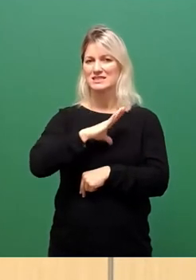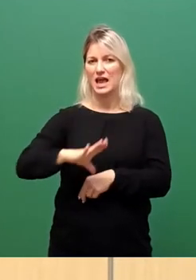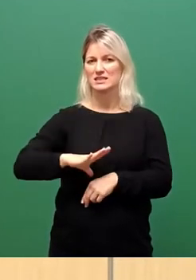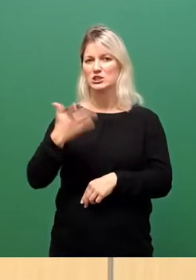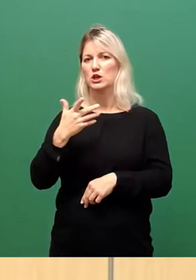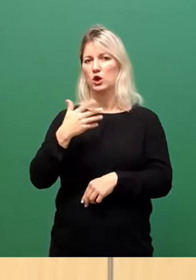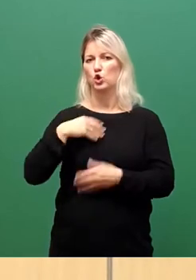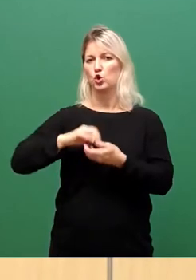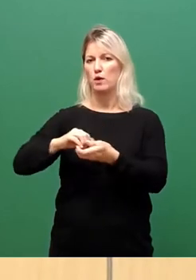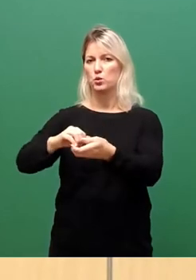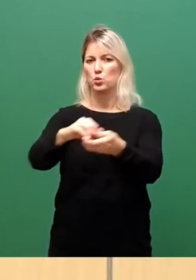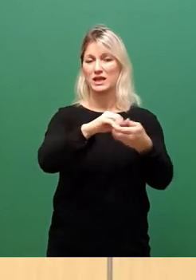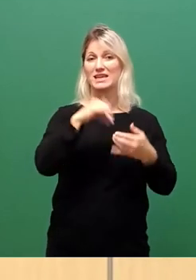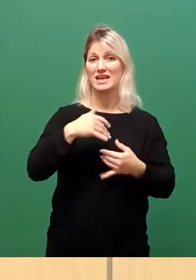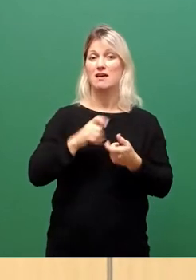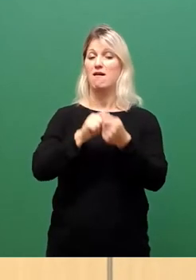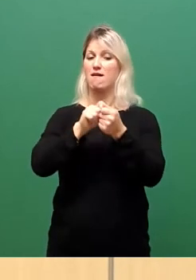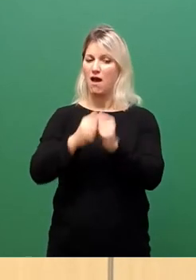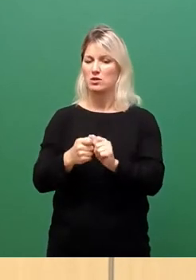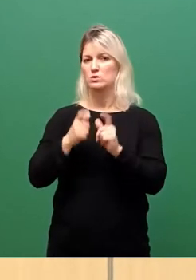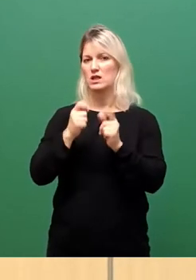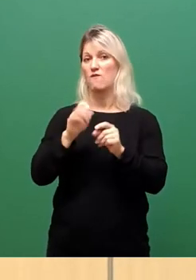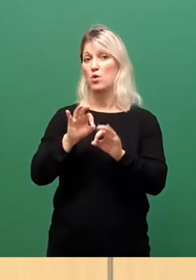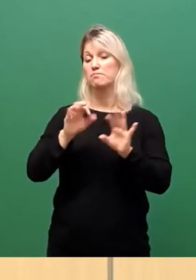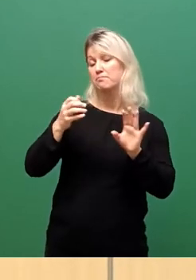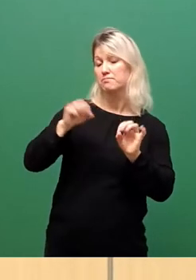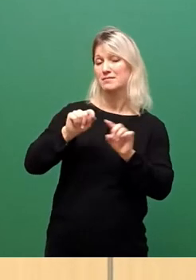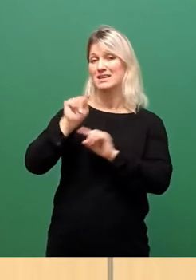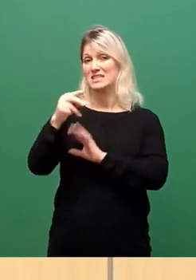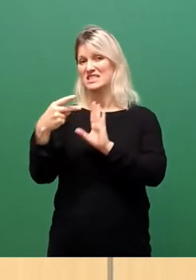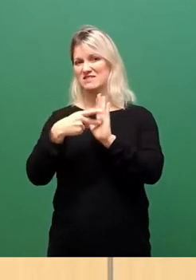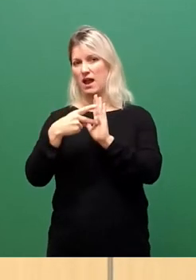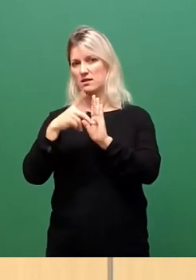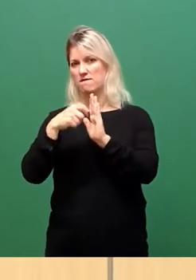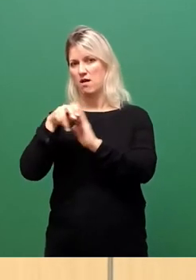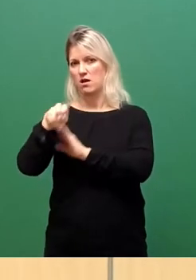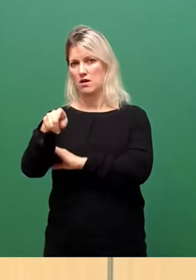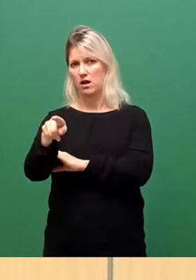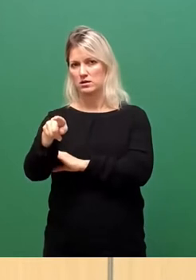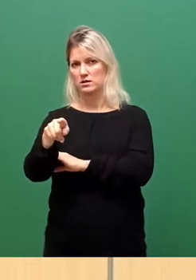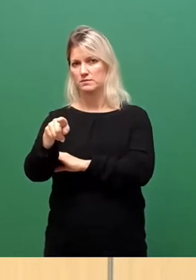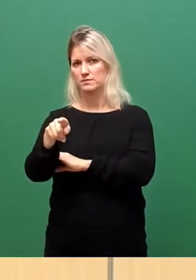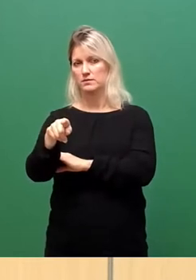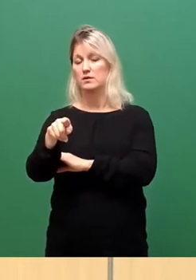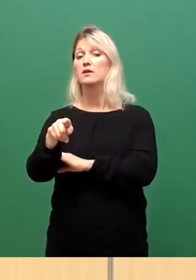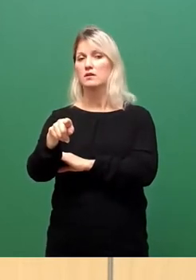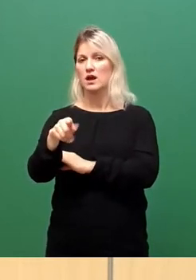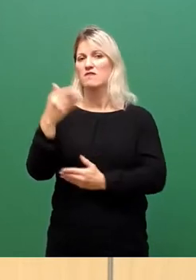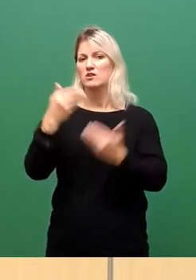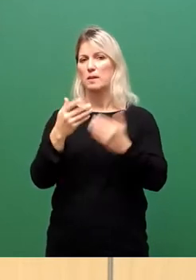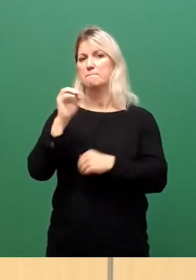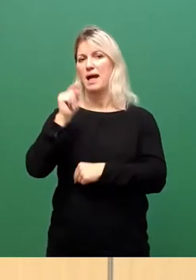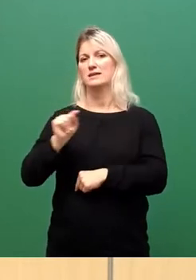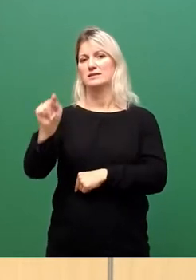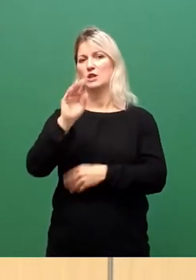gegebenenfalls zweiten Wahlgang eingereicht, der so die Empfehlung, und das werden auch die meisten Kommunen so halten, drei